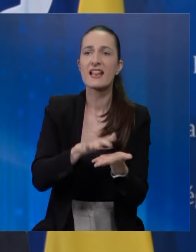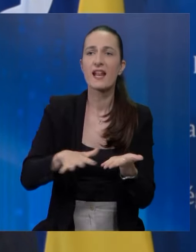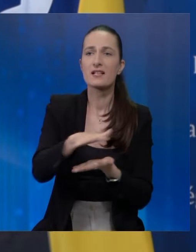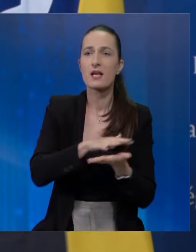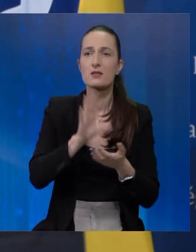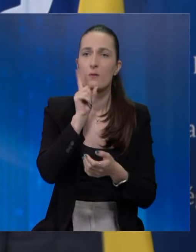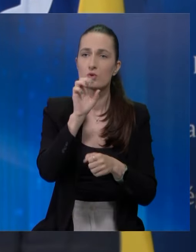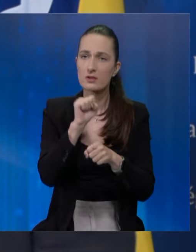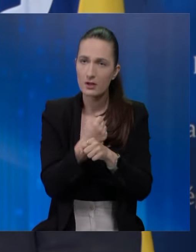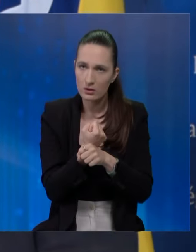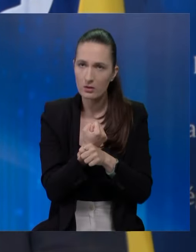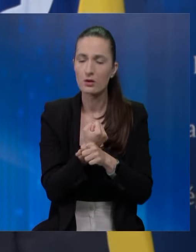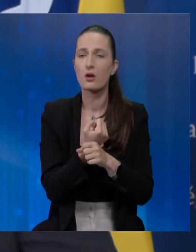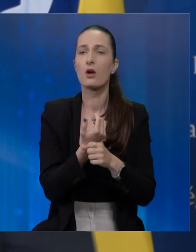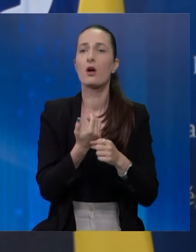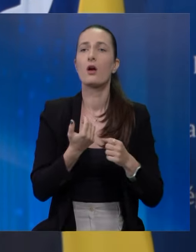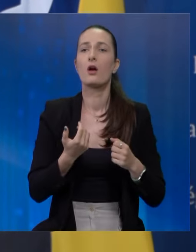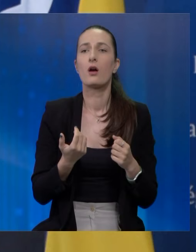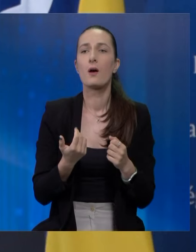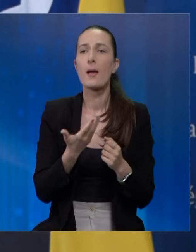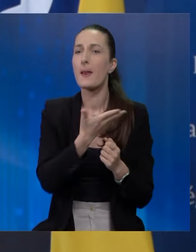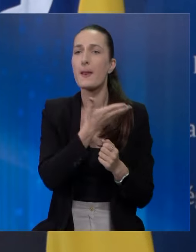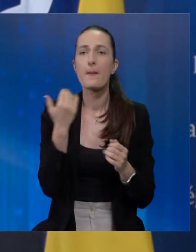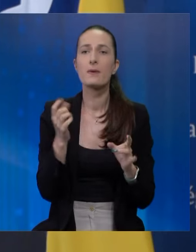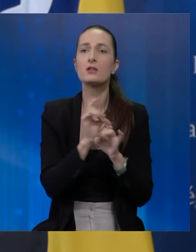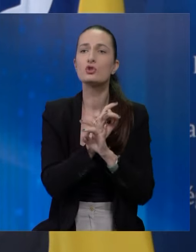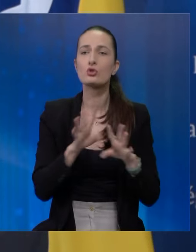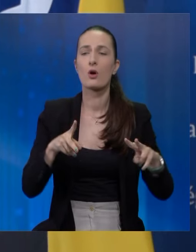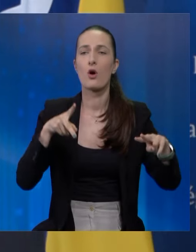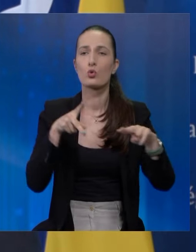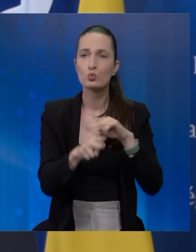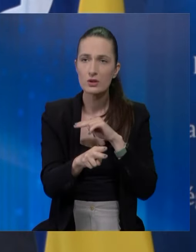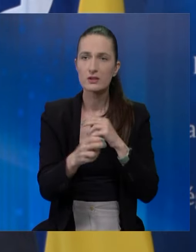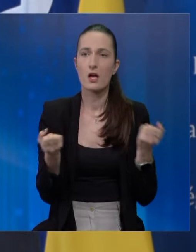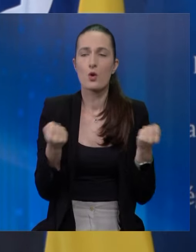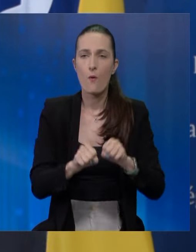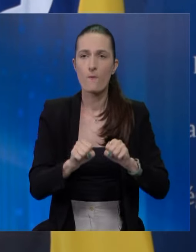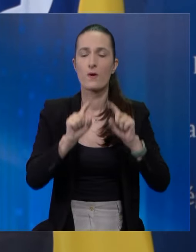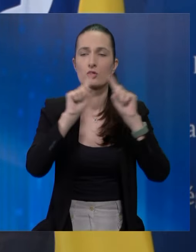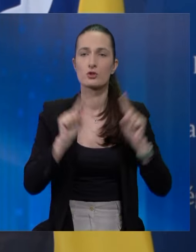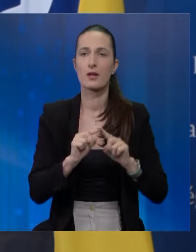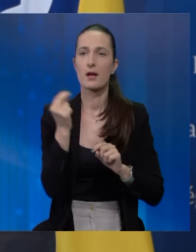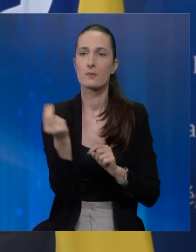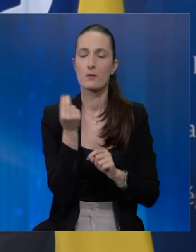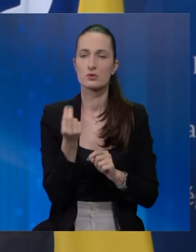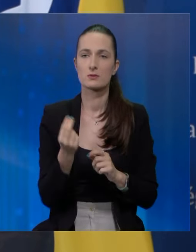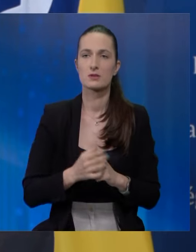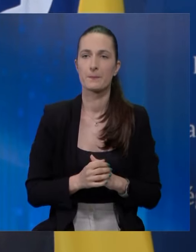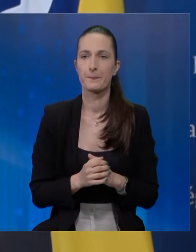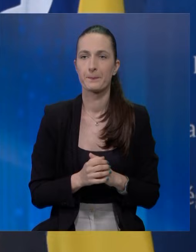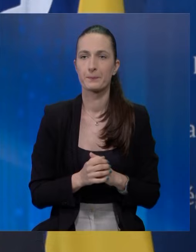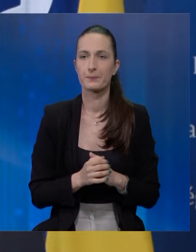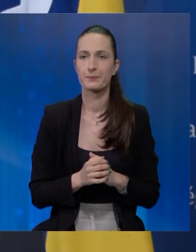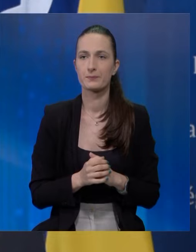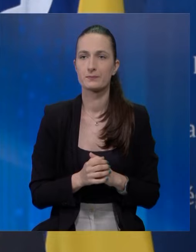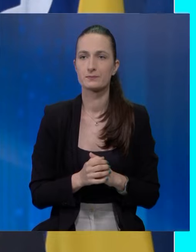Konakoviću, nema ništa od centralizacije BH, nema ništa od ukidanja, olašćenja Mupu